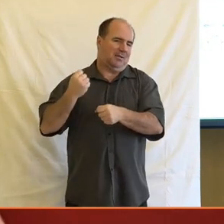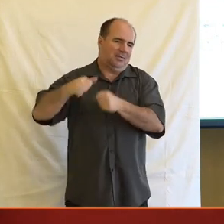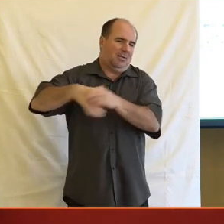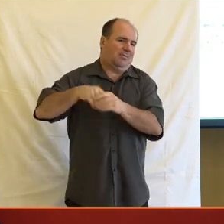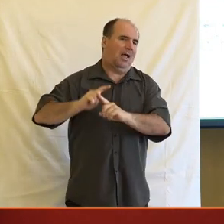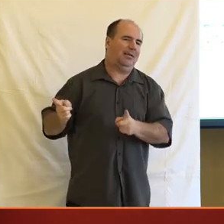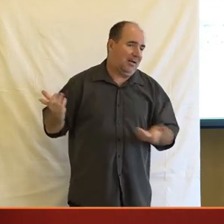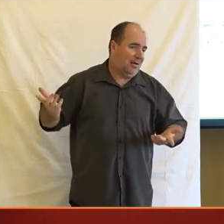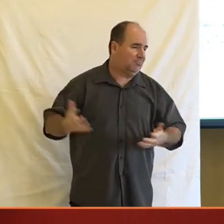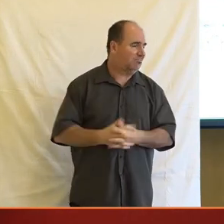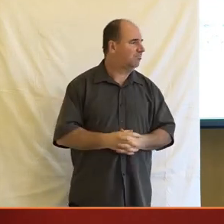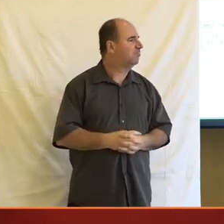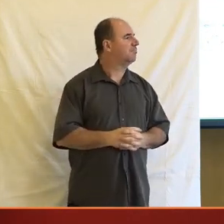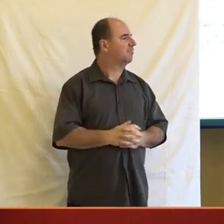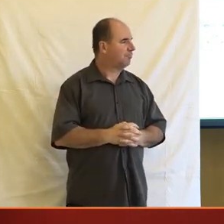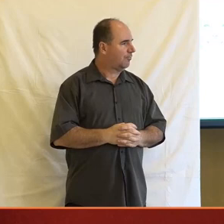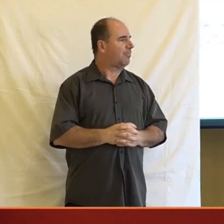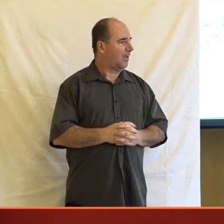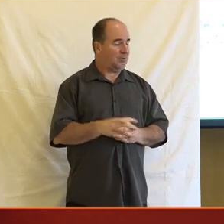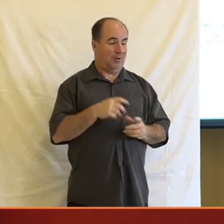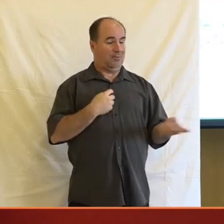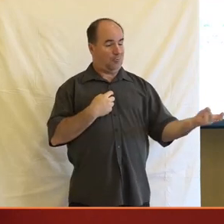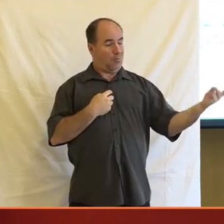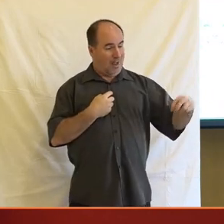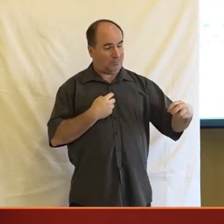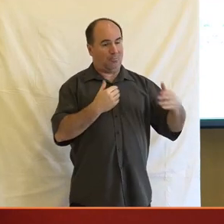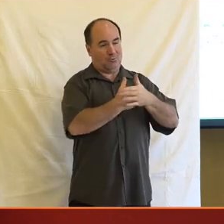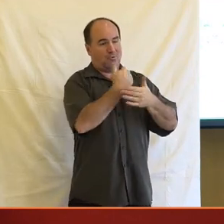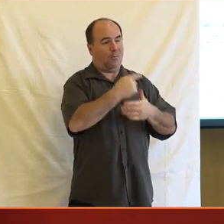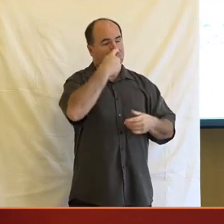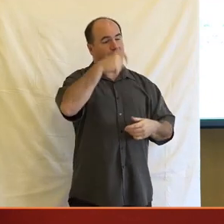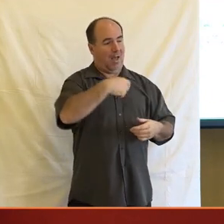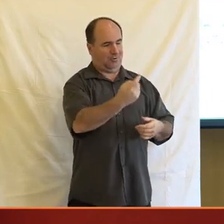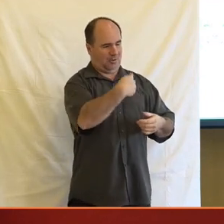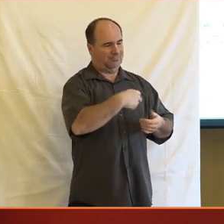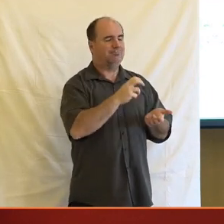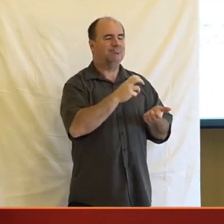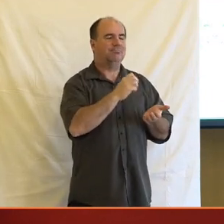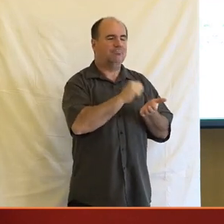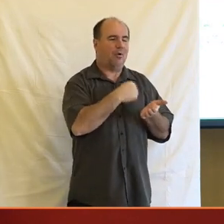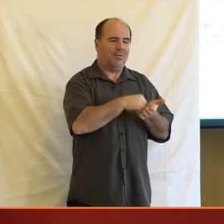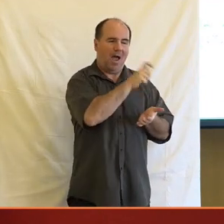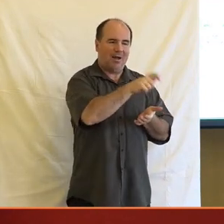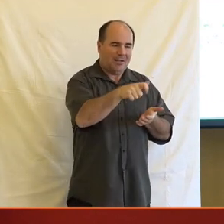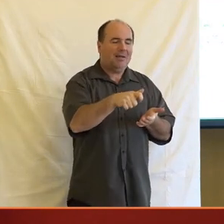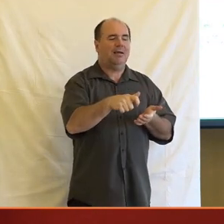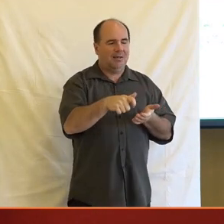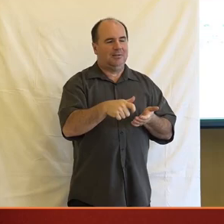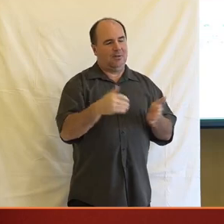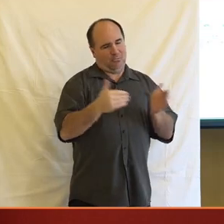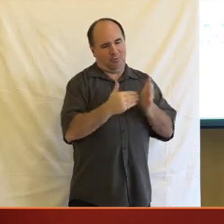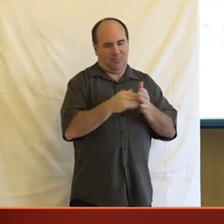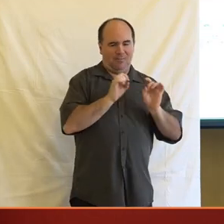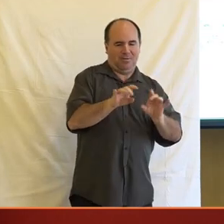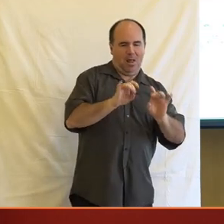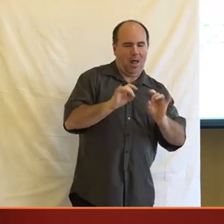podávat to těm našim nastupujícím kolegyním kolegům v takové podobě, aby jim to opravdu tedy k něčemu bylo a aby jim to bylo platné i v té digitální